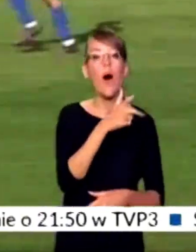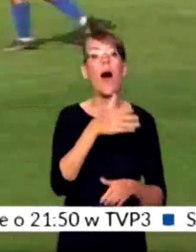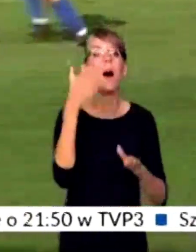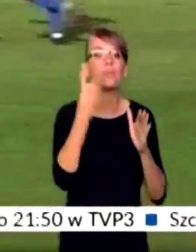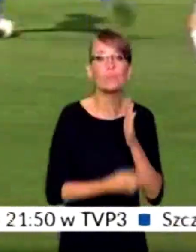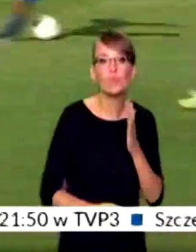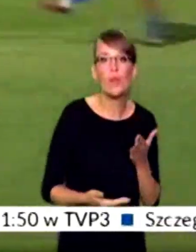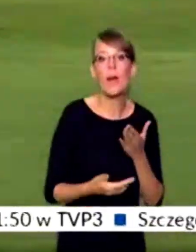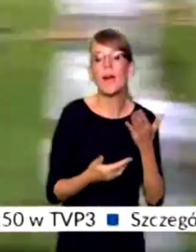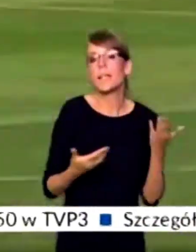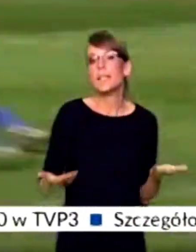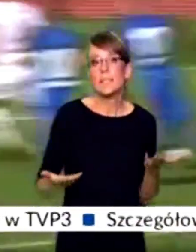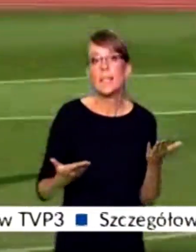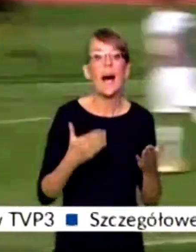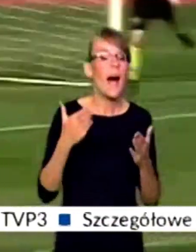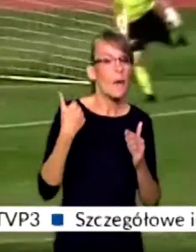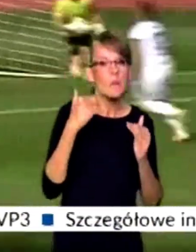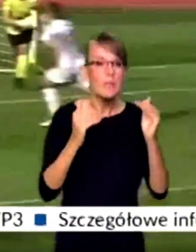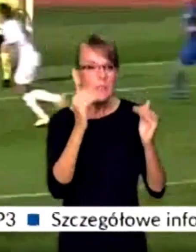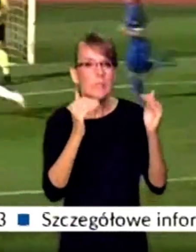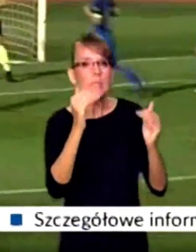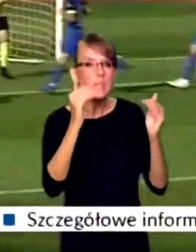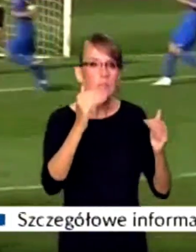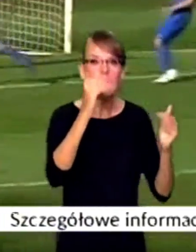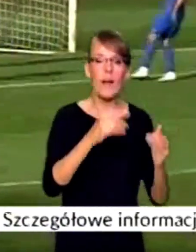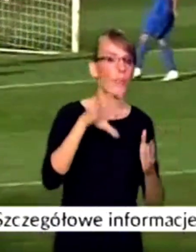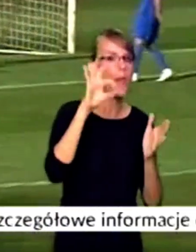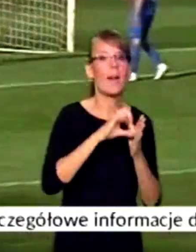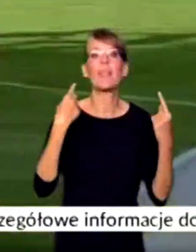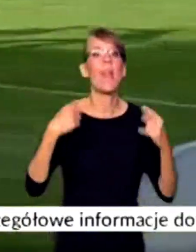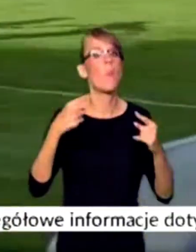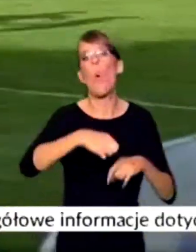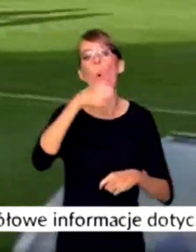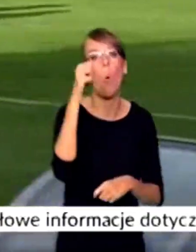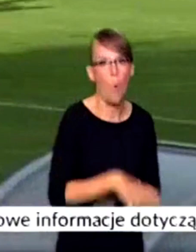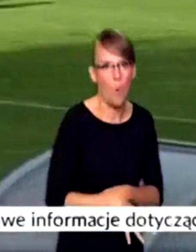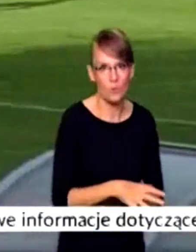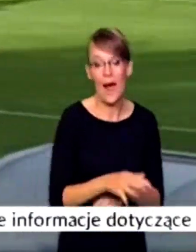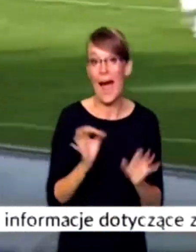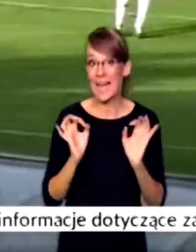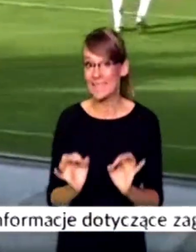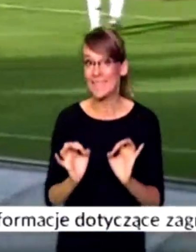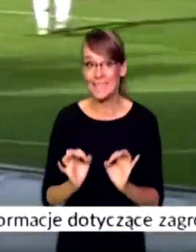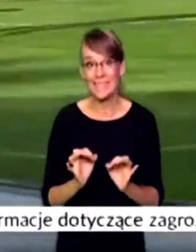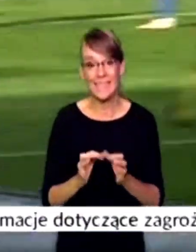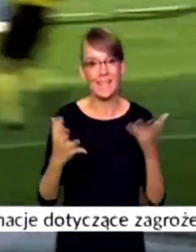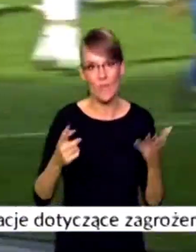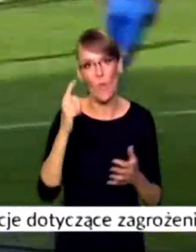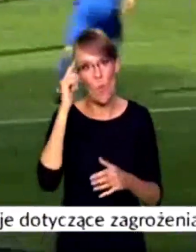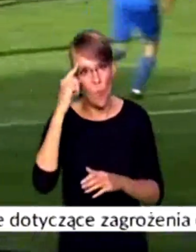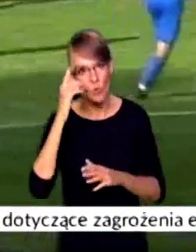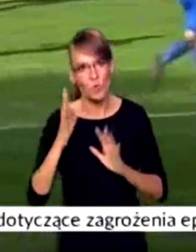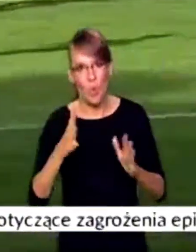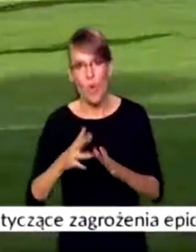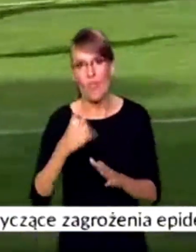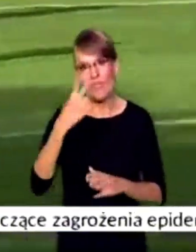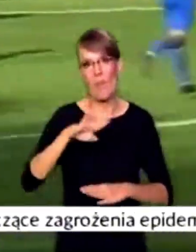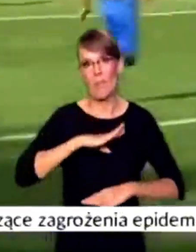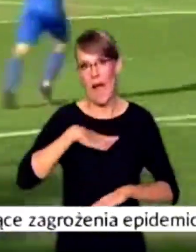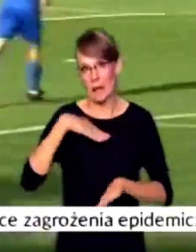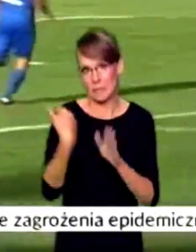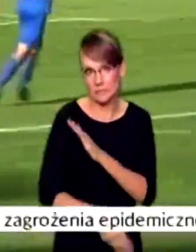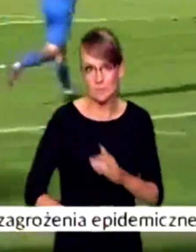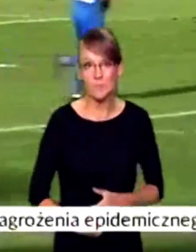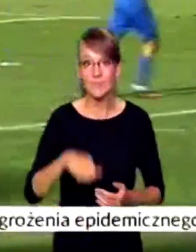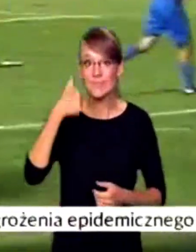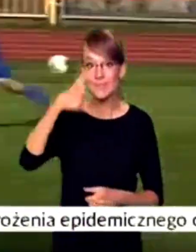wyrównanych meczach, w których na pewno nie byliśmy gorsi. Tak dzisiaj w głupi sposób straciliśmy dwie bramki. Za tydzień